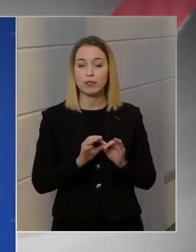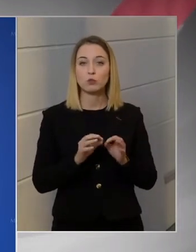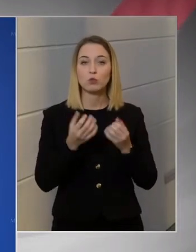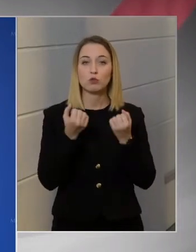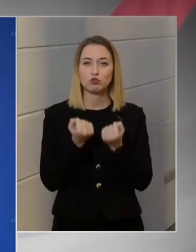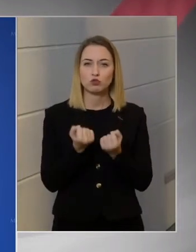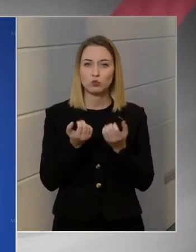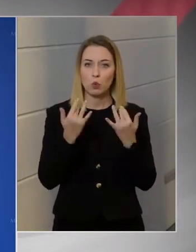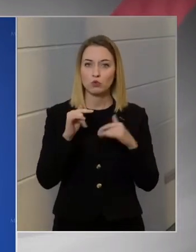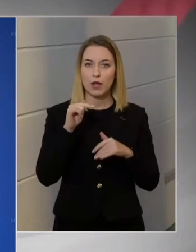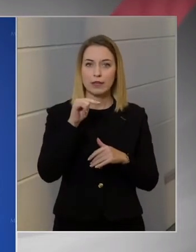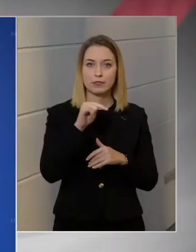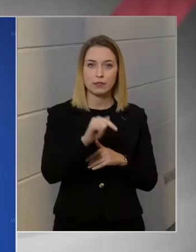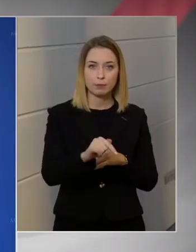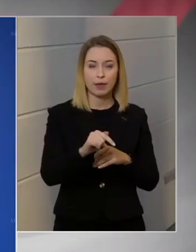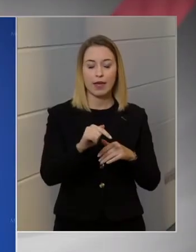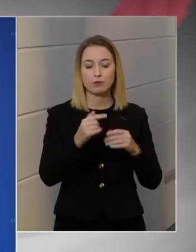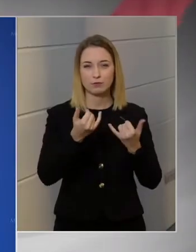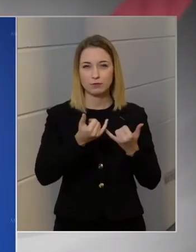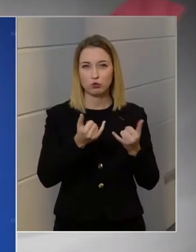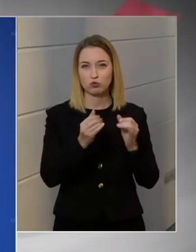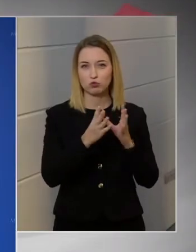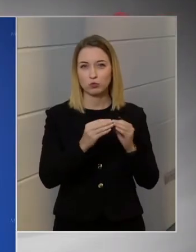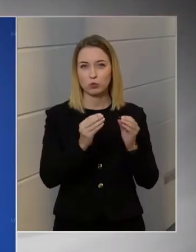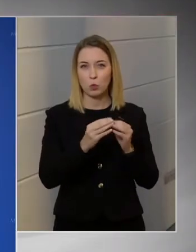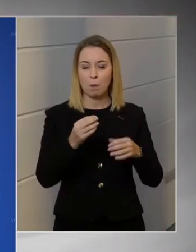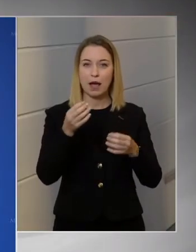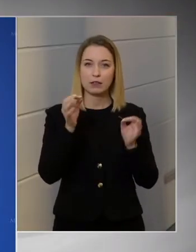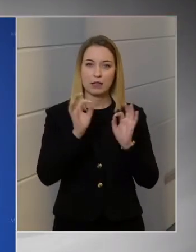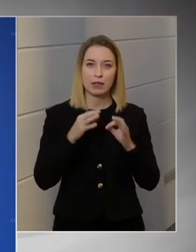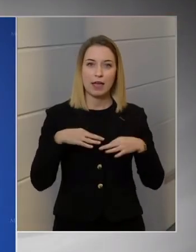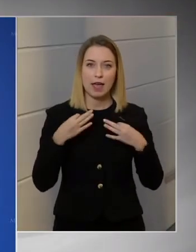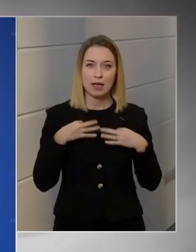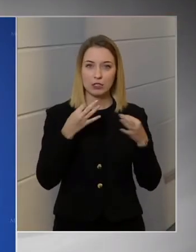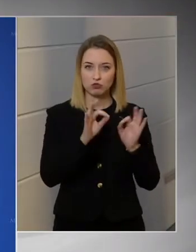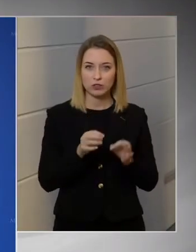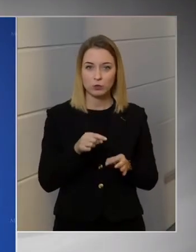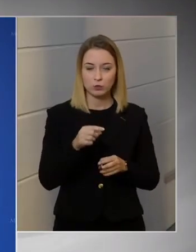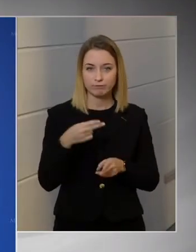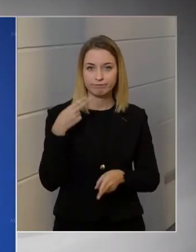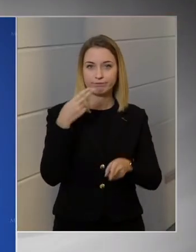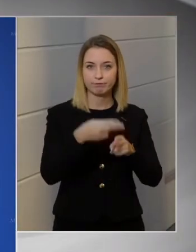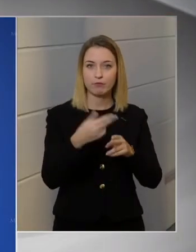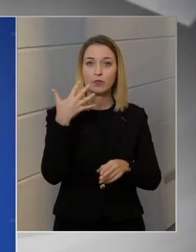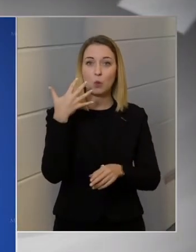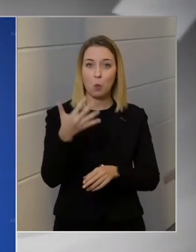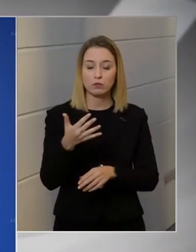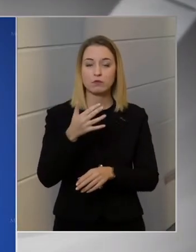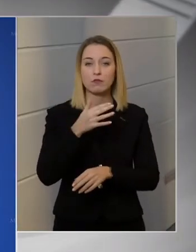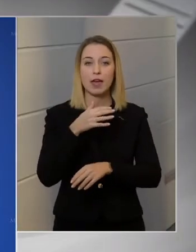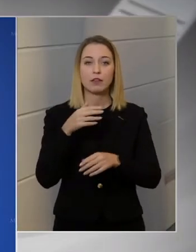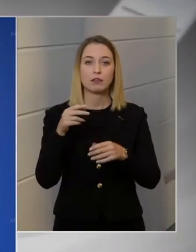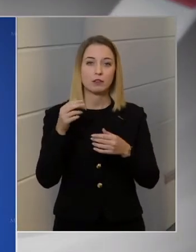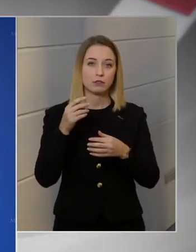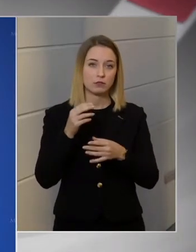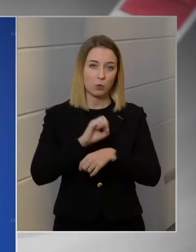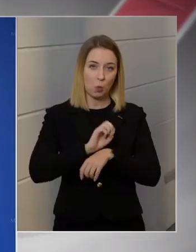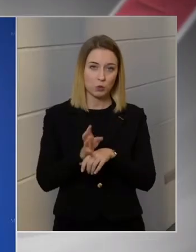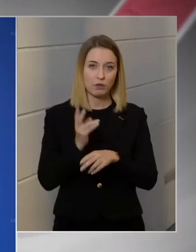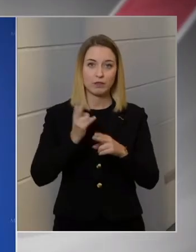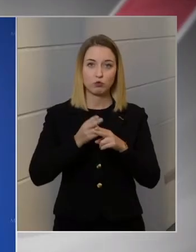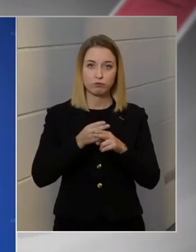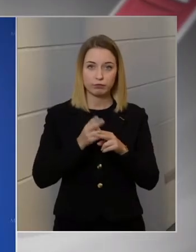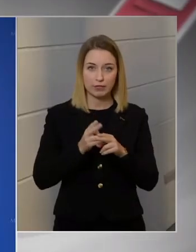súlyos helyzetben lévő román egészségügy problémáit segítve 50 koronavírus beteget Magyarországon ápolunk.